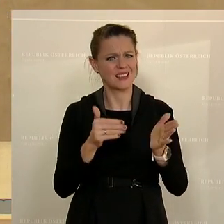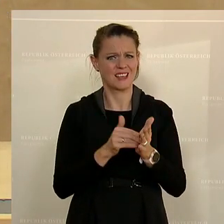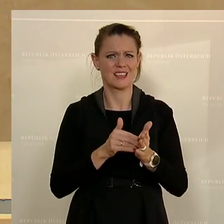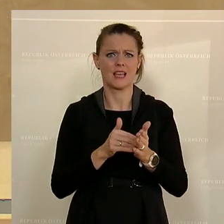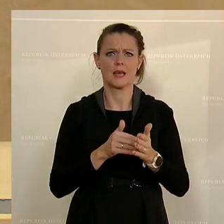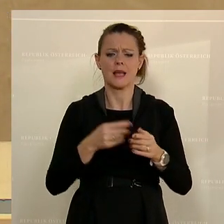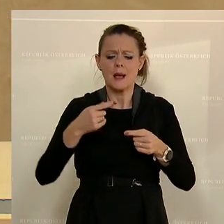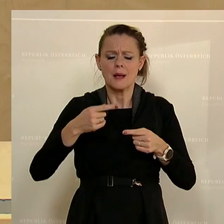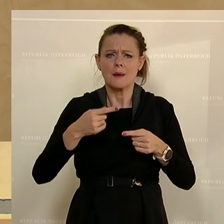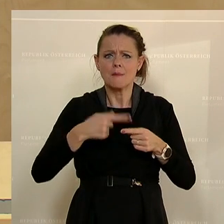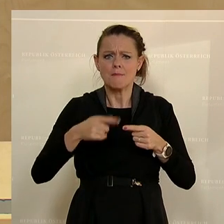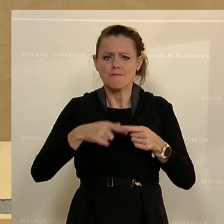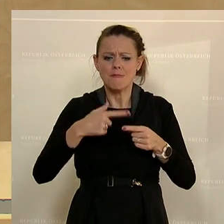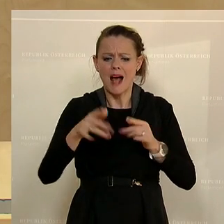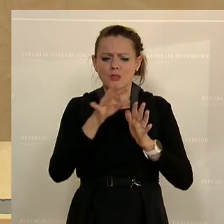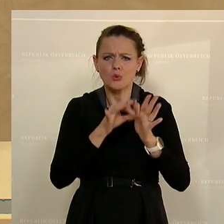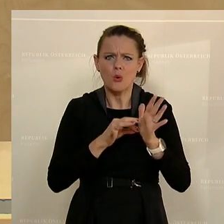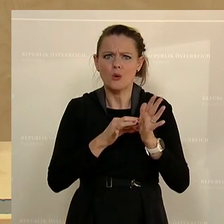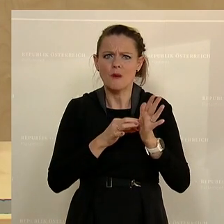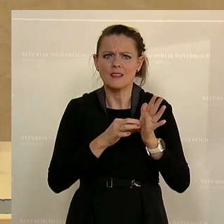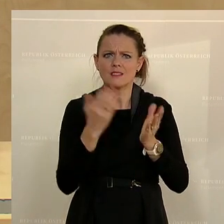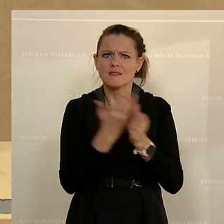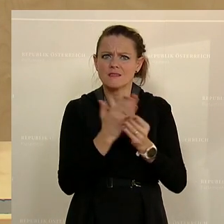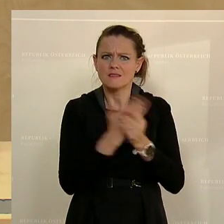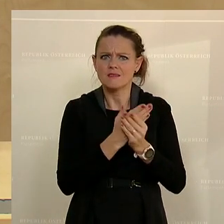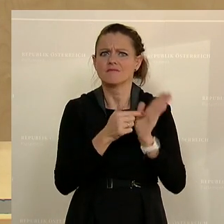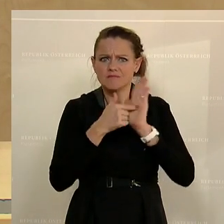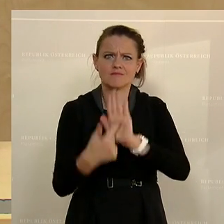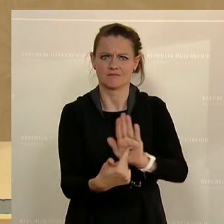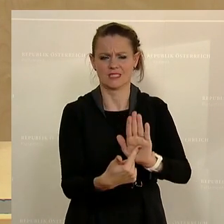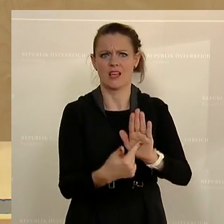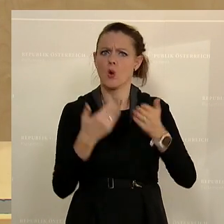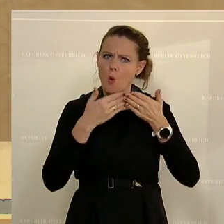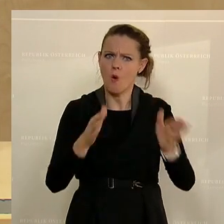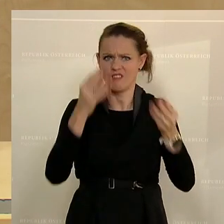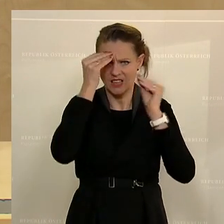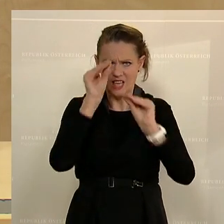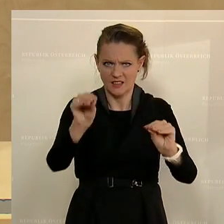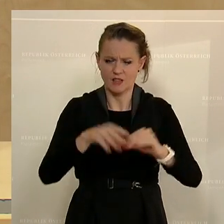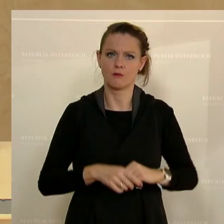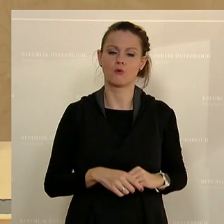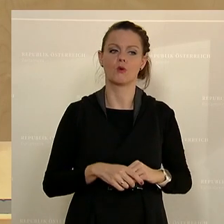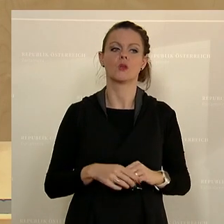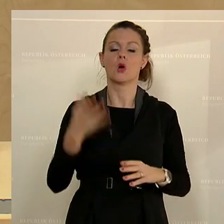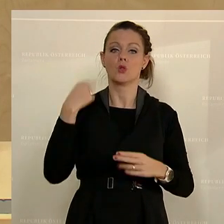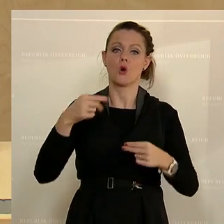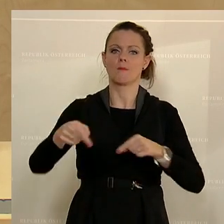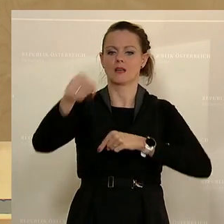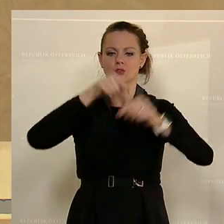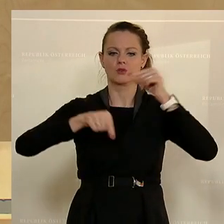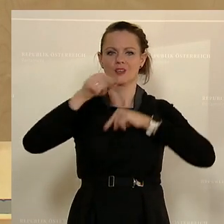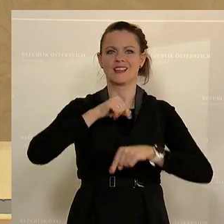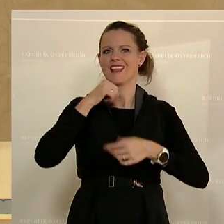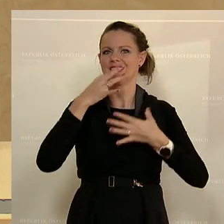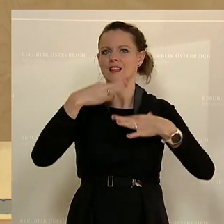sehr zeitnah, diese Dokumentationen zur Veröffentlichung und der Bevölkerung bekannt zu geben. Und wie gesagt, nur einmal zurück zum illegalen